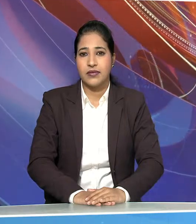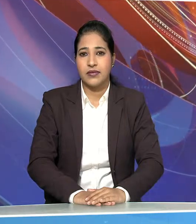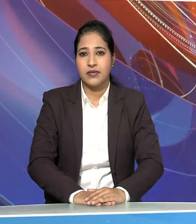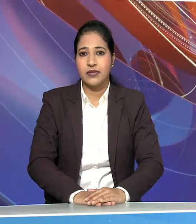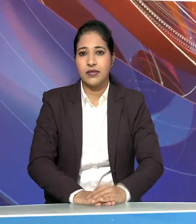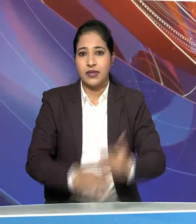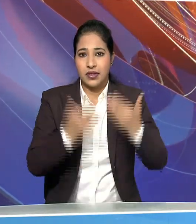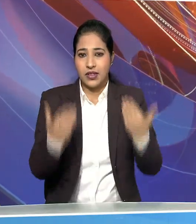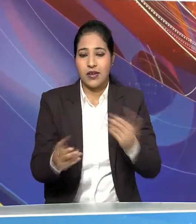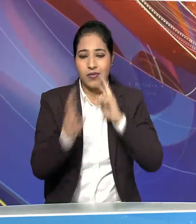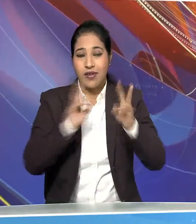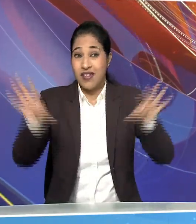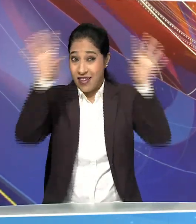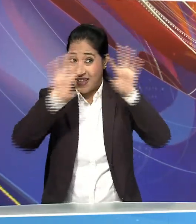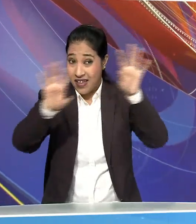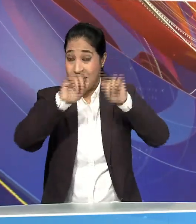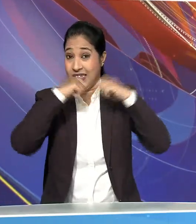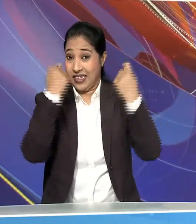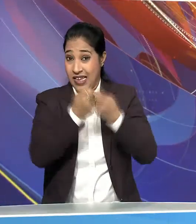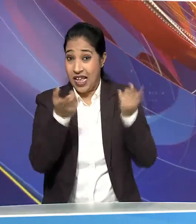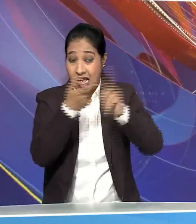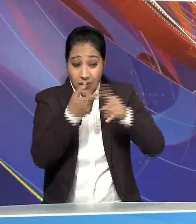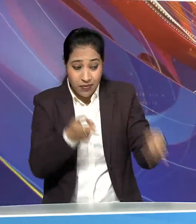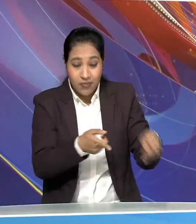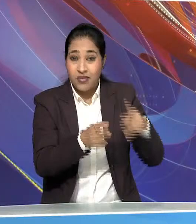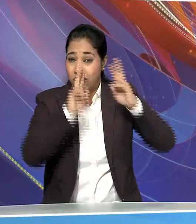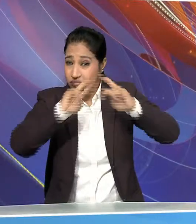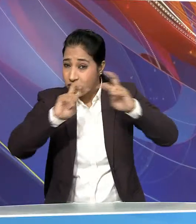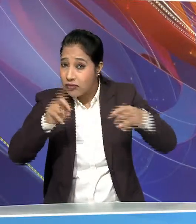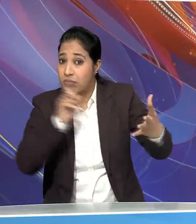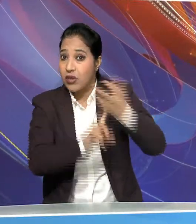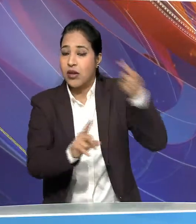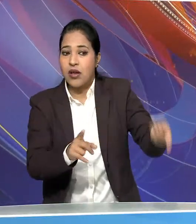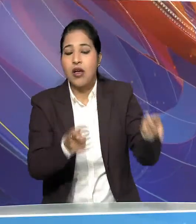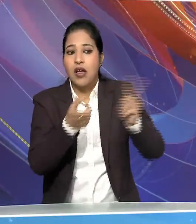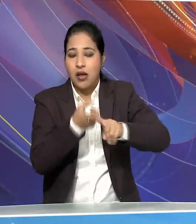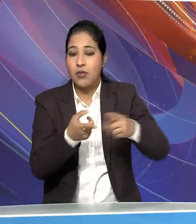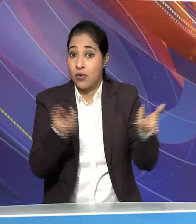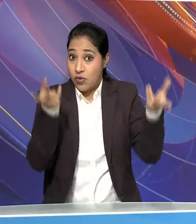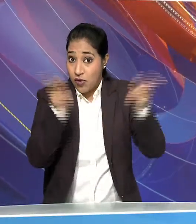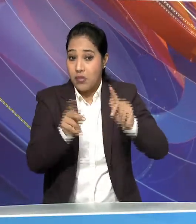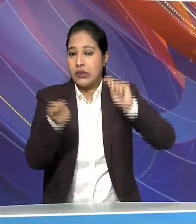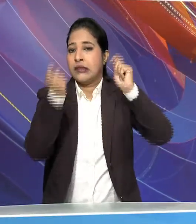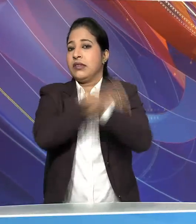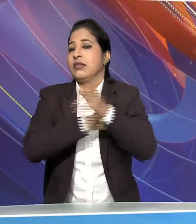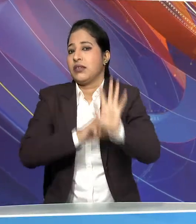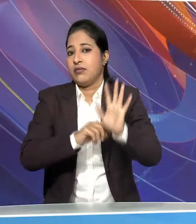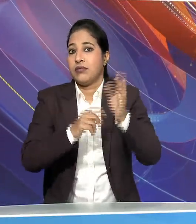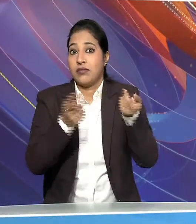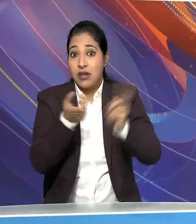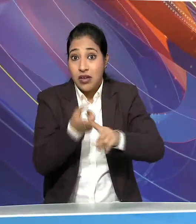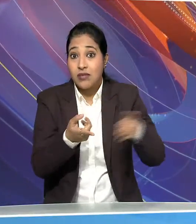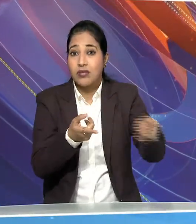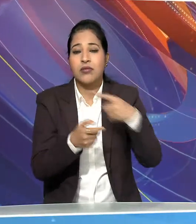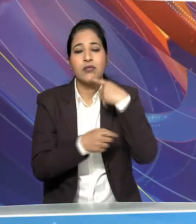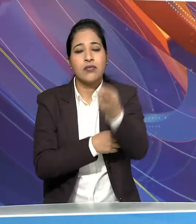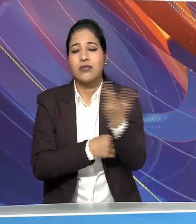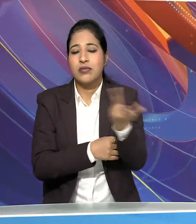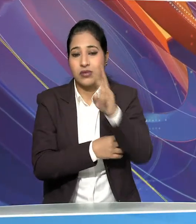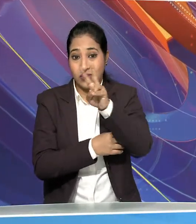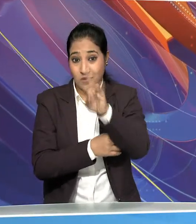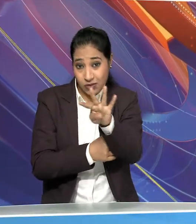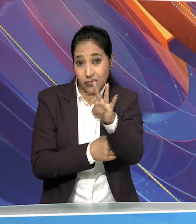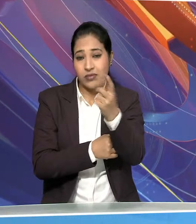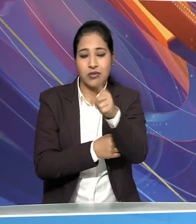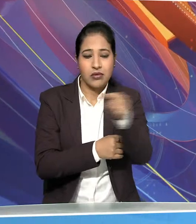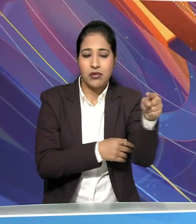और अब बात मौसम को लेकर उत्तर भारत में अगले हफते मौसम का मजवाज एक बार फिर बदलने वाला है मौसम विभाग ने 24 और